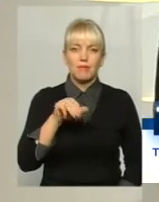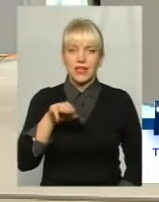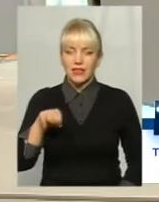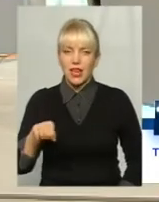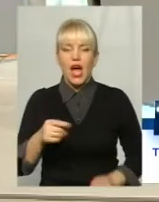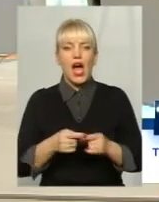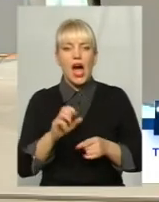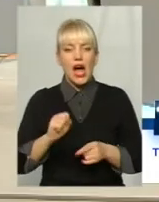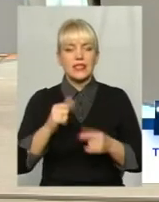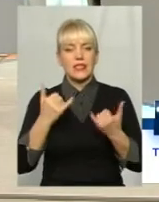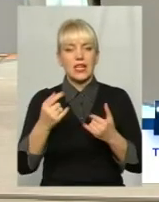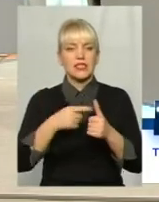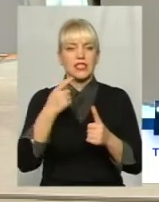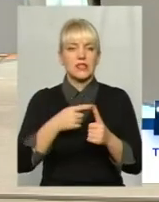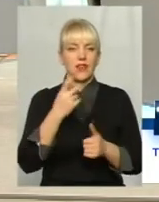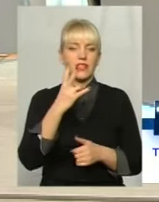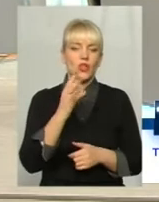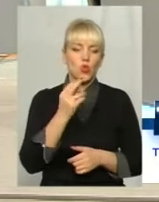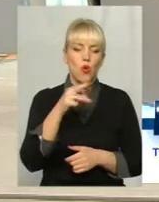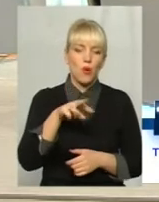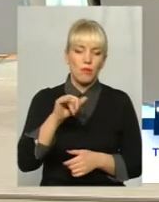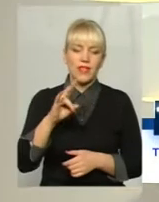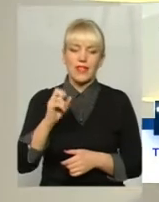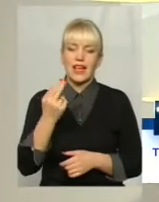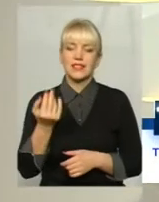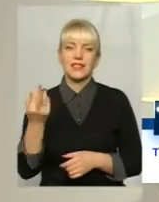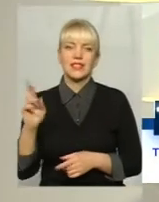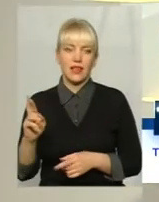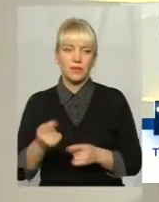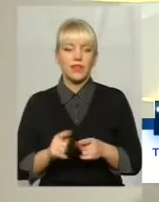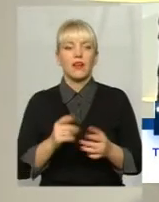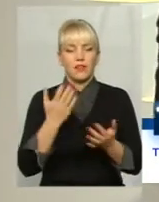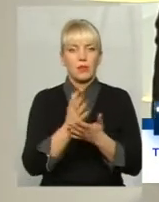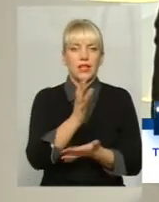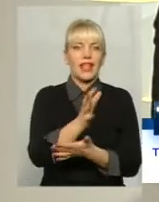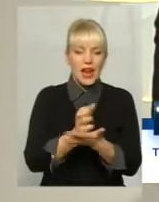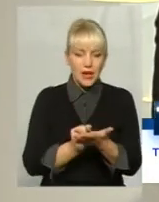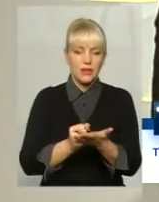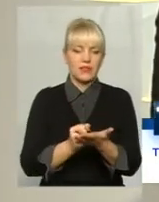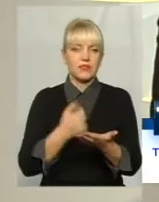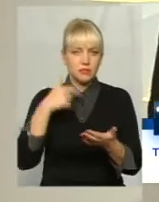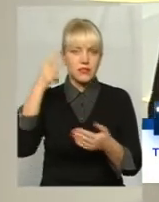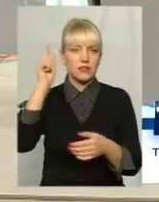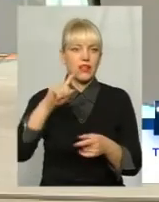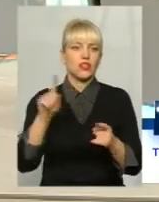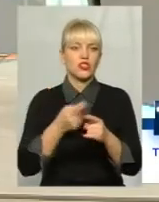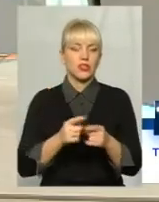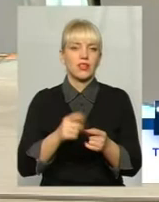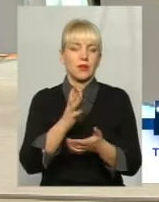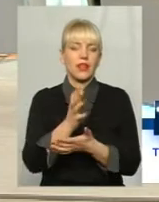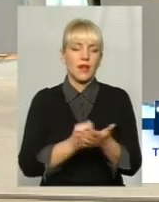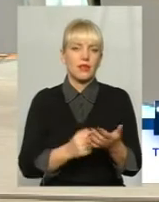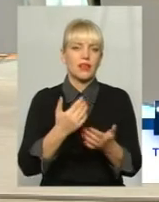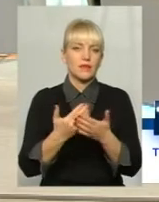Яка різниця? Раніше зрозуміло, ліміти це є, ліміт такий-то, там, я не знаю, не мільйон, хай